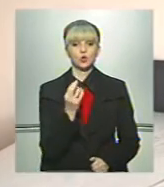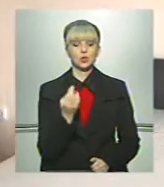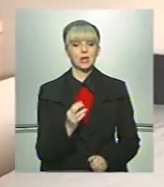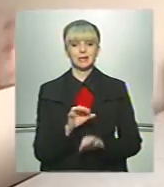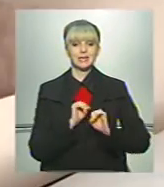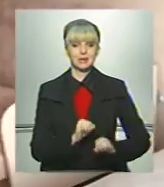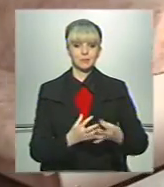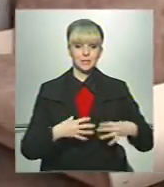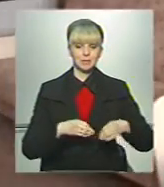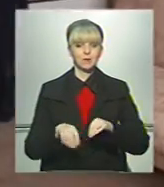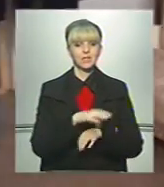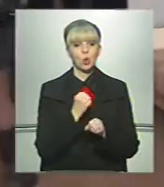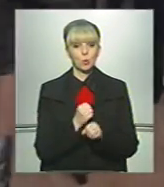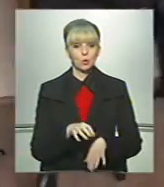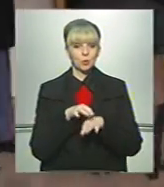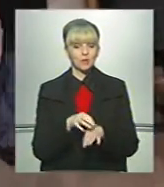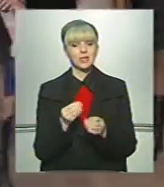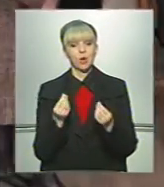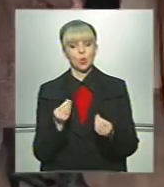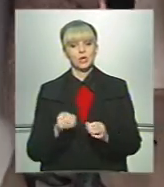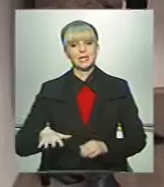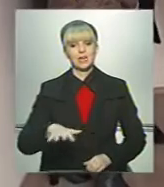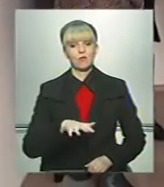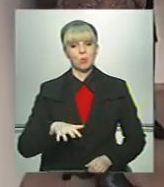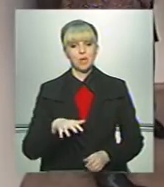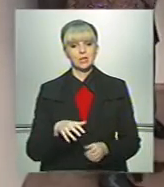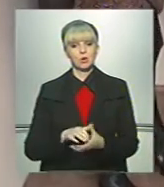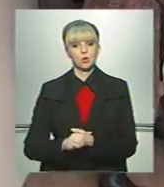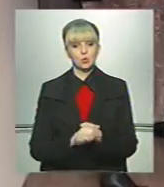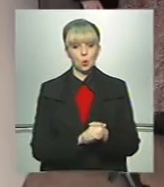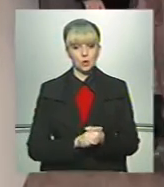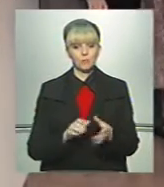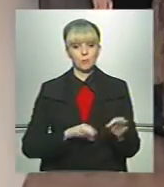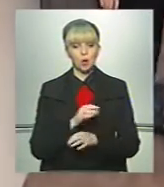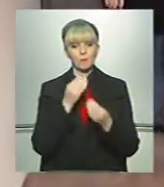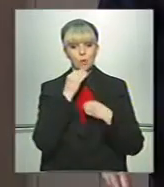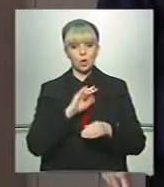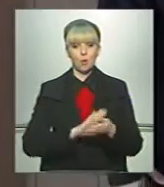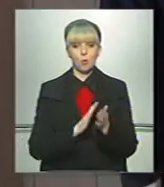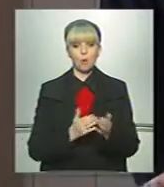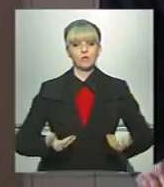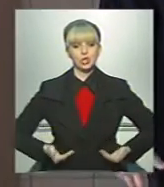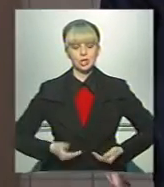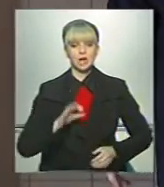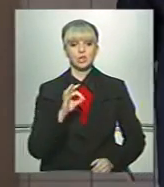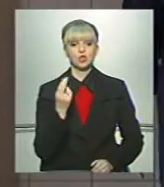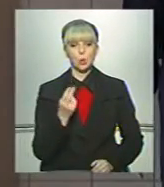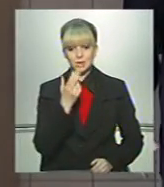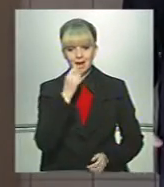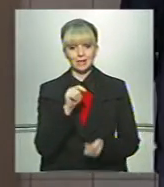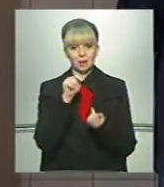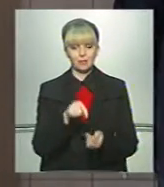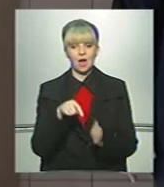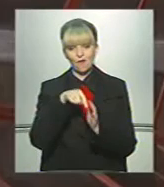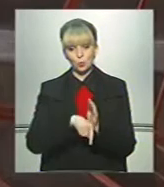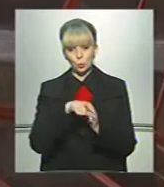вразливих сімей. Всі роботи проведені за кошти Європейського Союзу в рамках проєкту «Покращення умов життя та соціальна адаптація